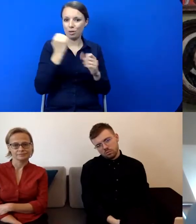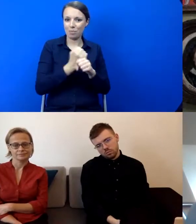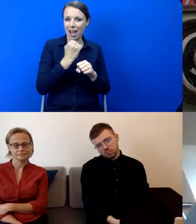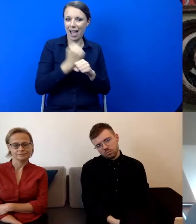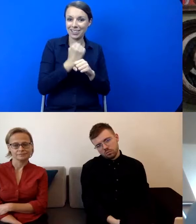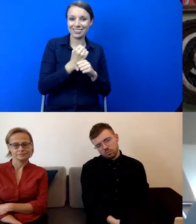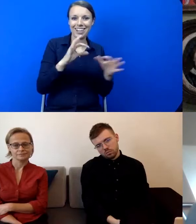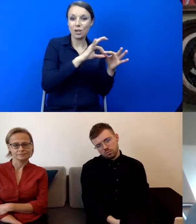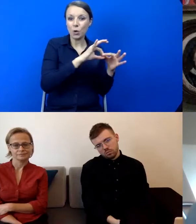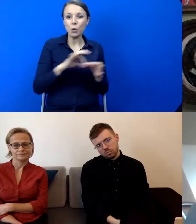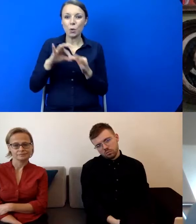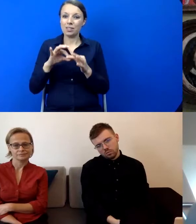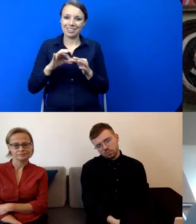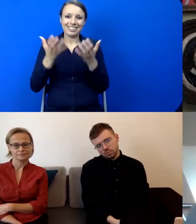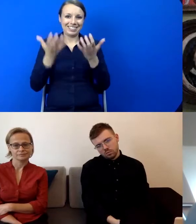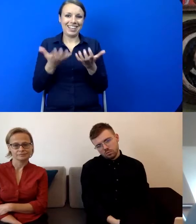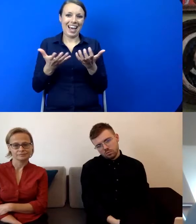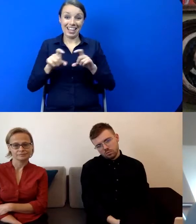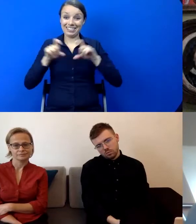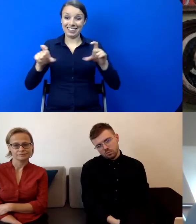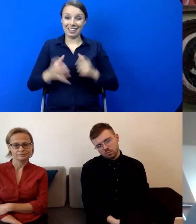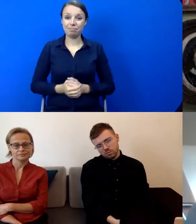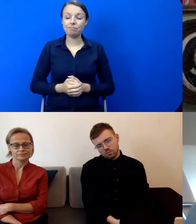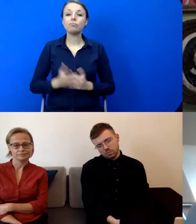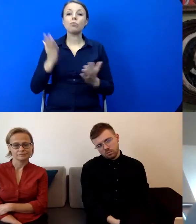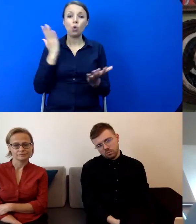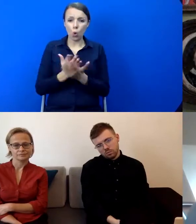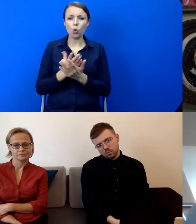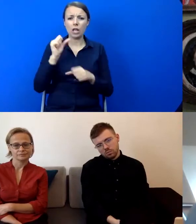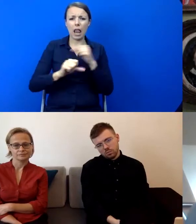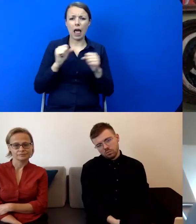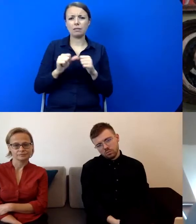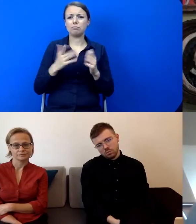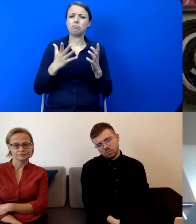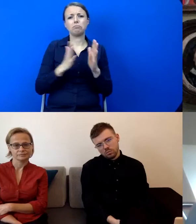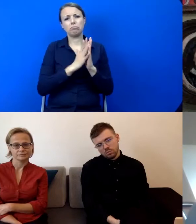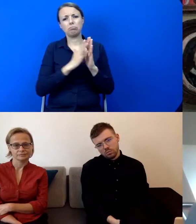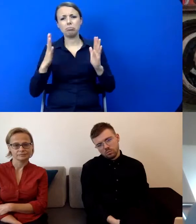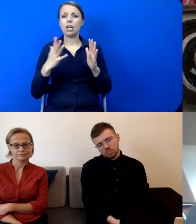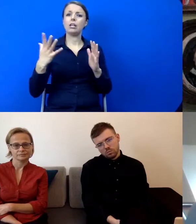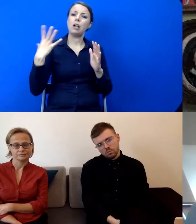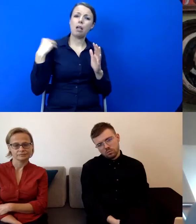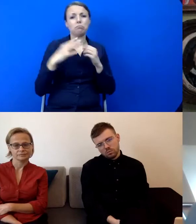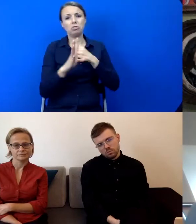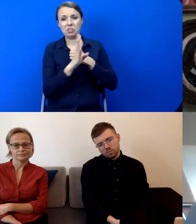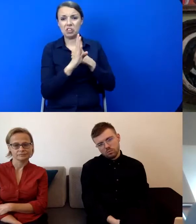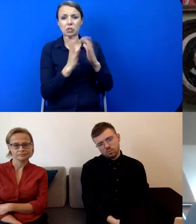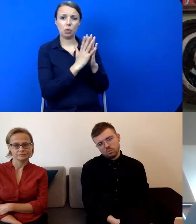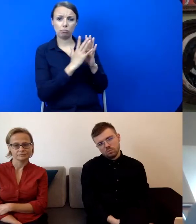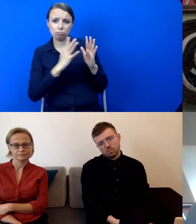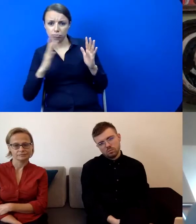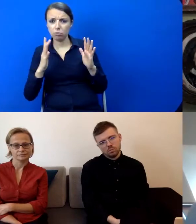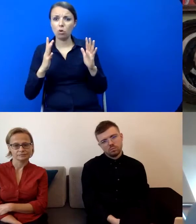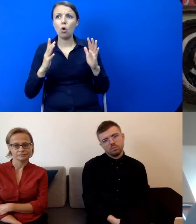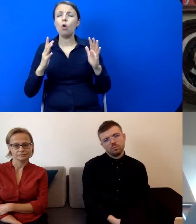z zachętą. I od tych lat dziewięćdziesiątych rzeczywiście muszę powiedzieć, że wtedy był taki